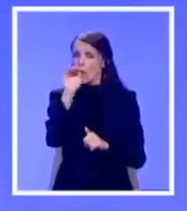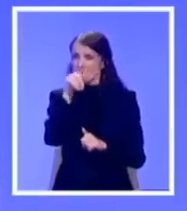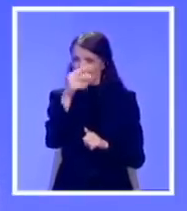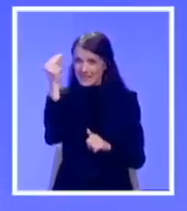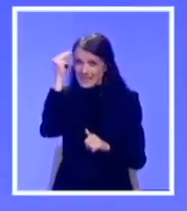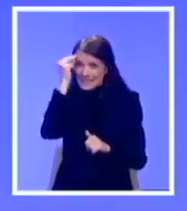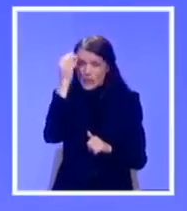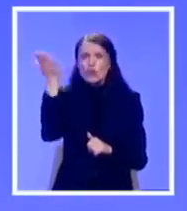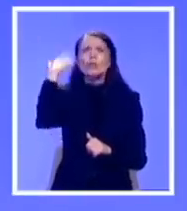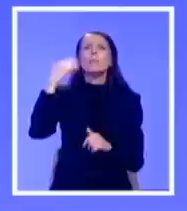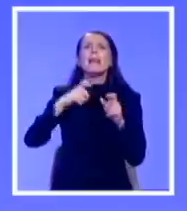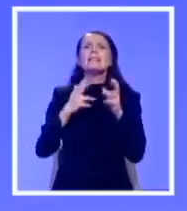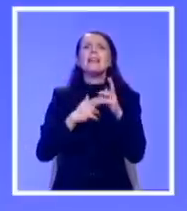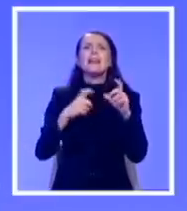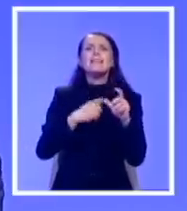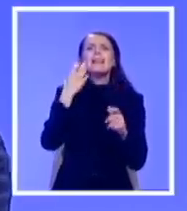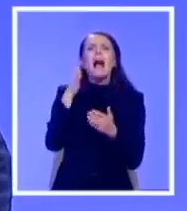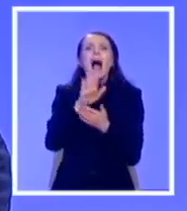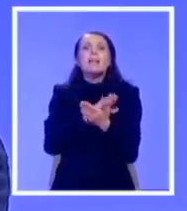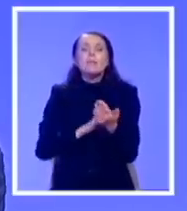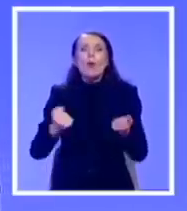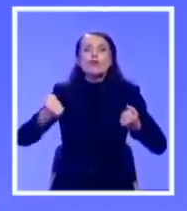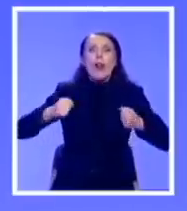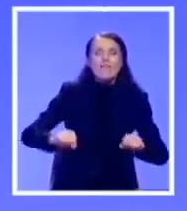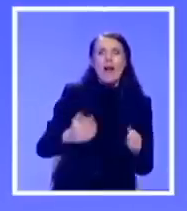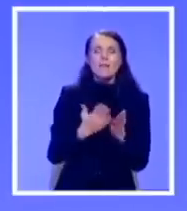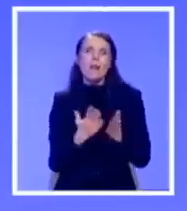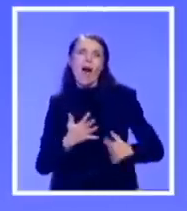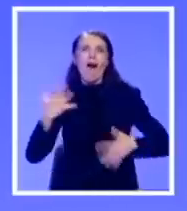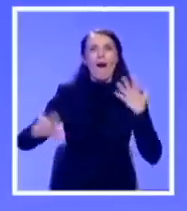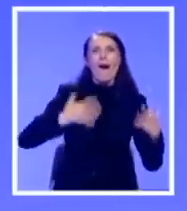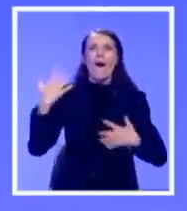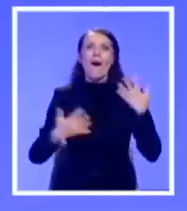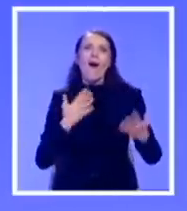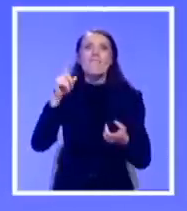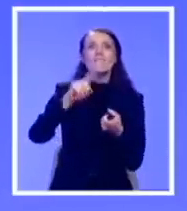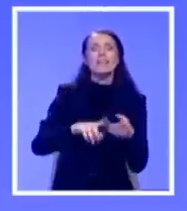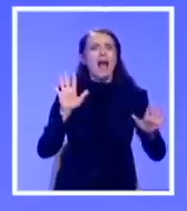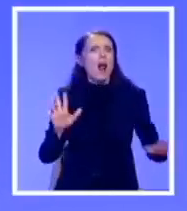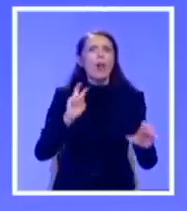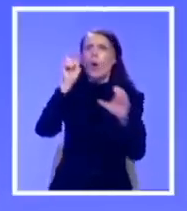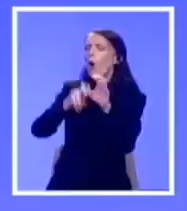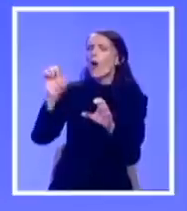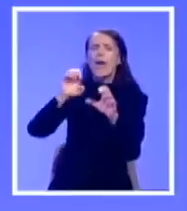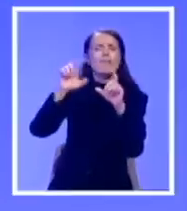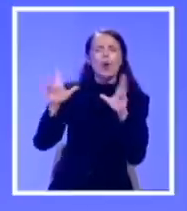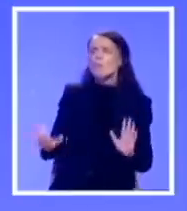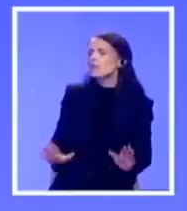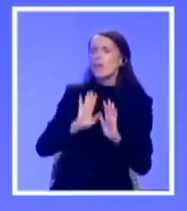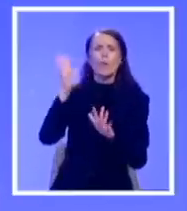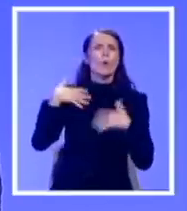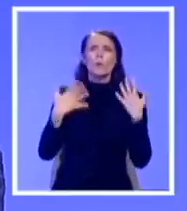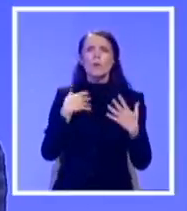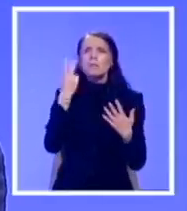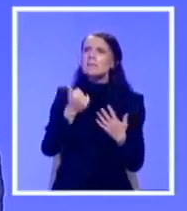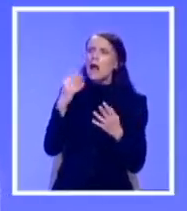poletnosti Srpske napredne stranke sa početka njihove vladavine kad su u pitanju evrointegracije? Ja se pitam gdje je